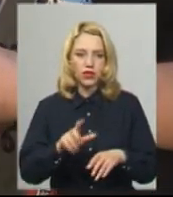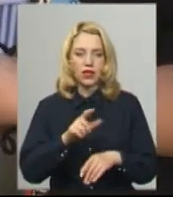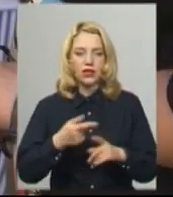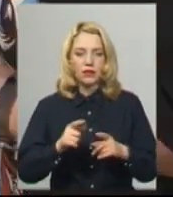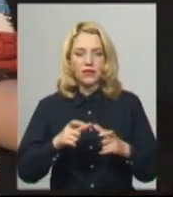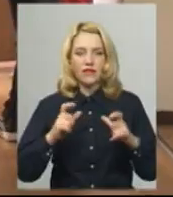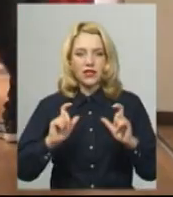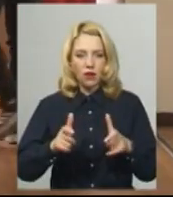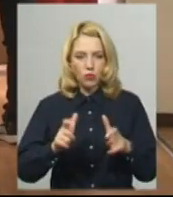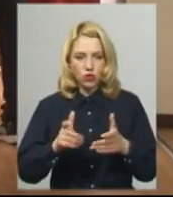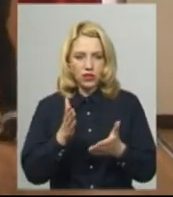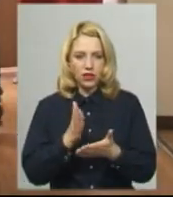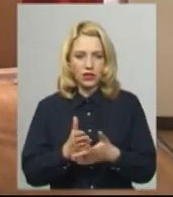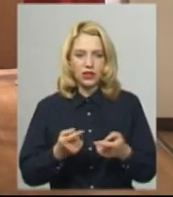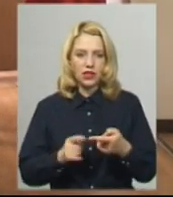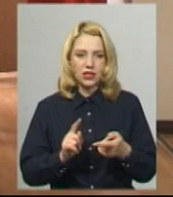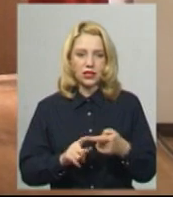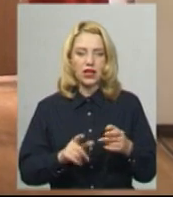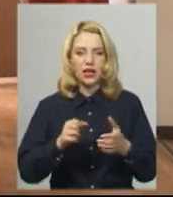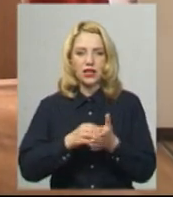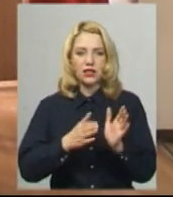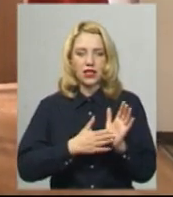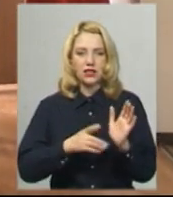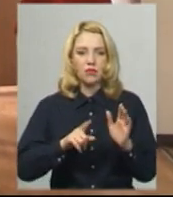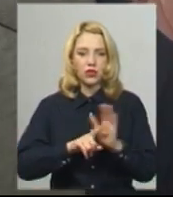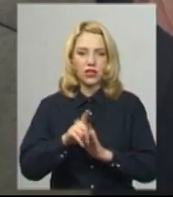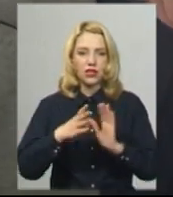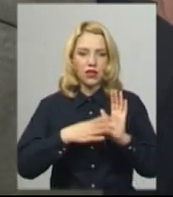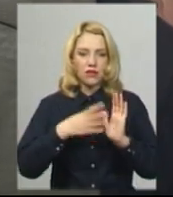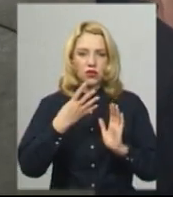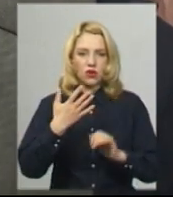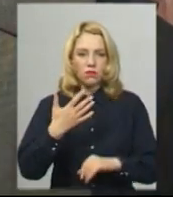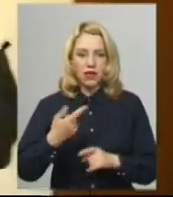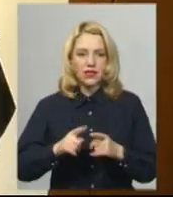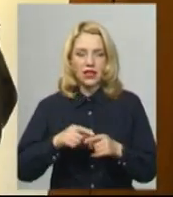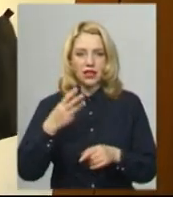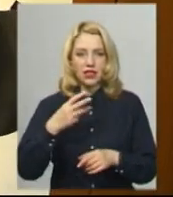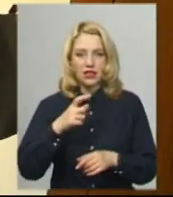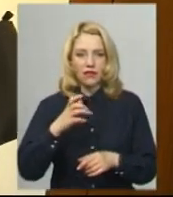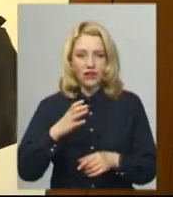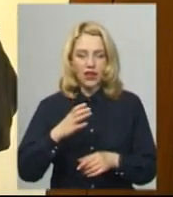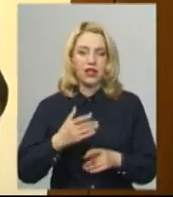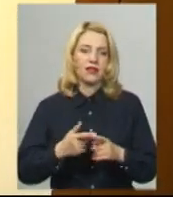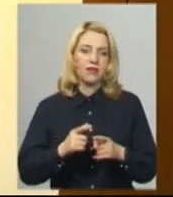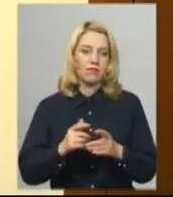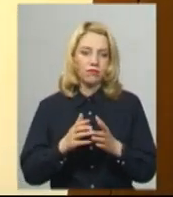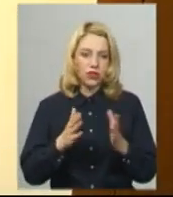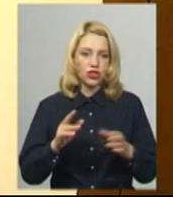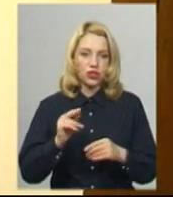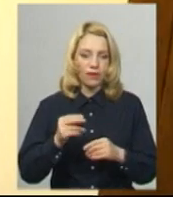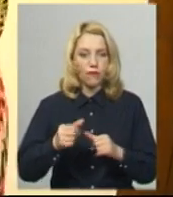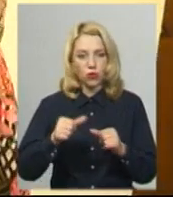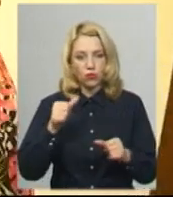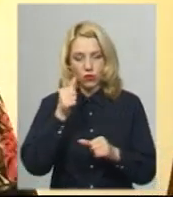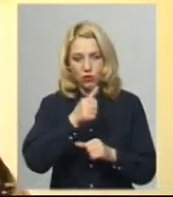у запрошеннях. Реєстрація розпочнеться з 9.45, що на півгодини раніше, ніж минулоріч. Жанна Софіян додає, в туалетах, навчальних